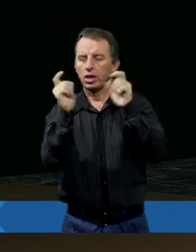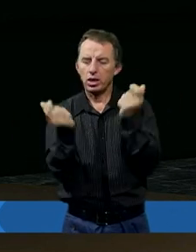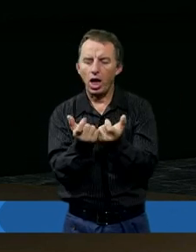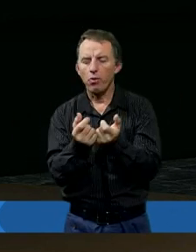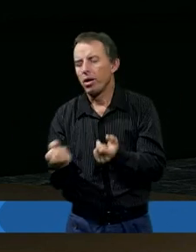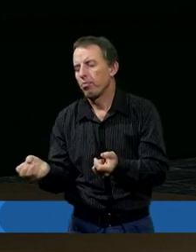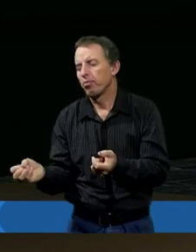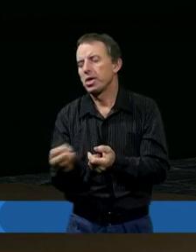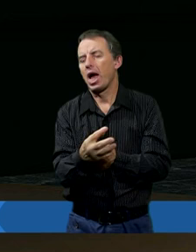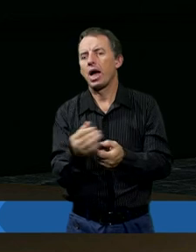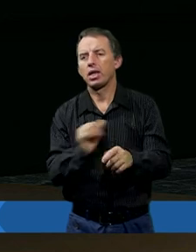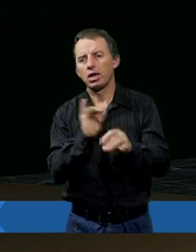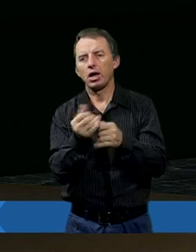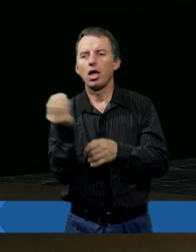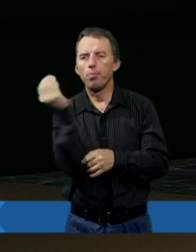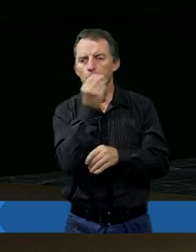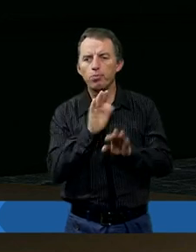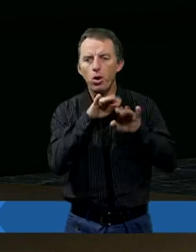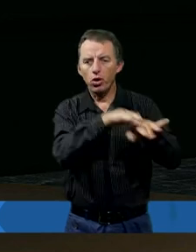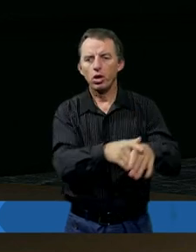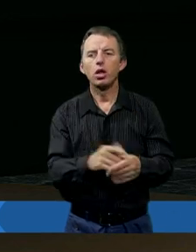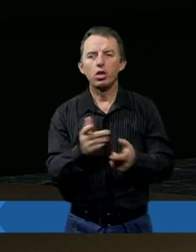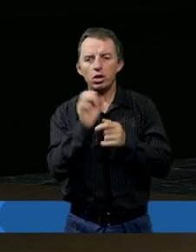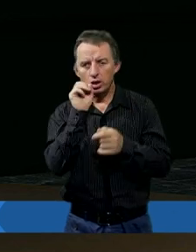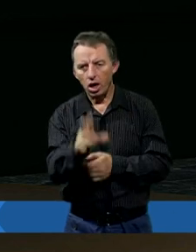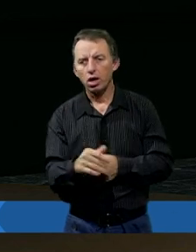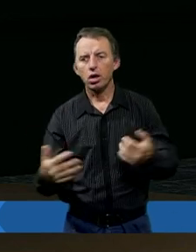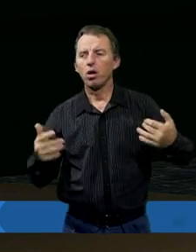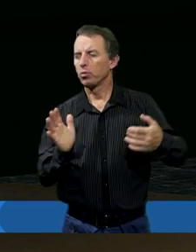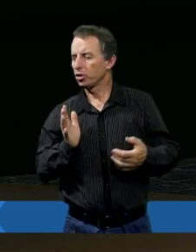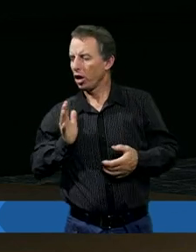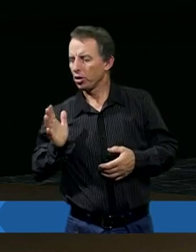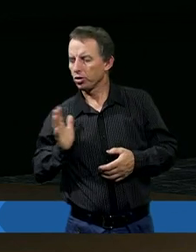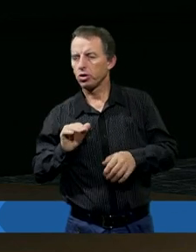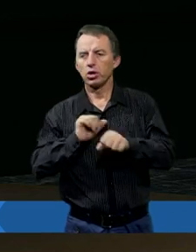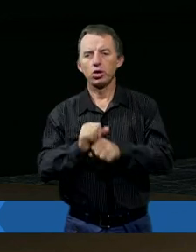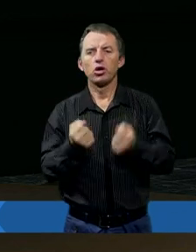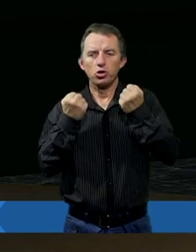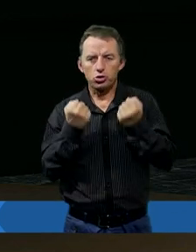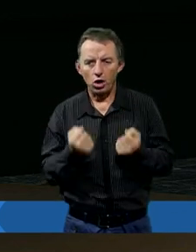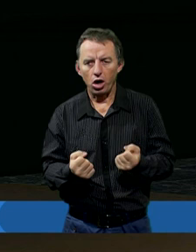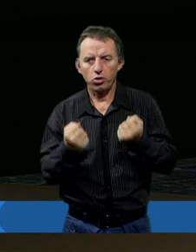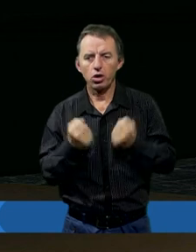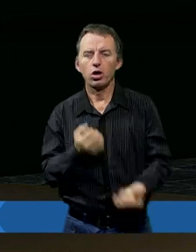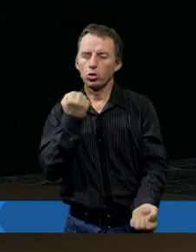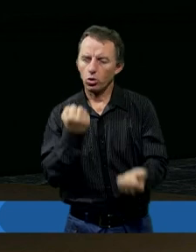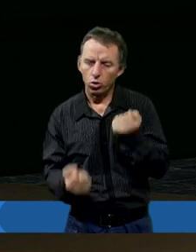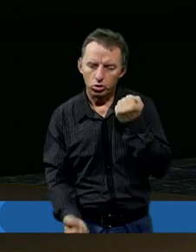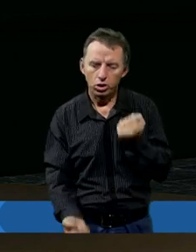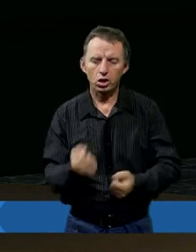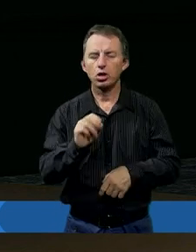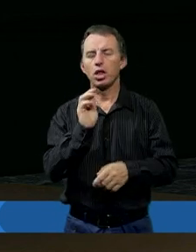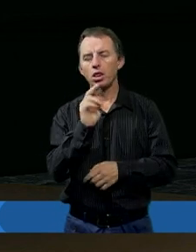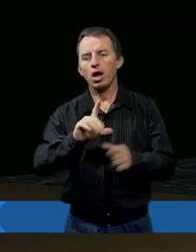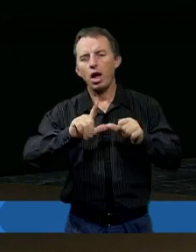piasek jaki jest, morski, żeby zważono to i tak jego przeżycie jest cięższe, trudniejsze. Tak,